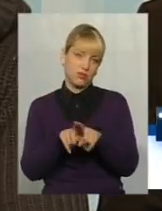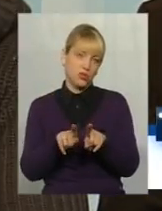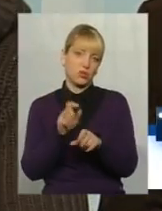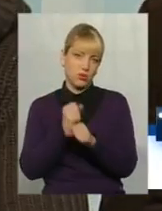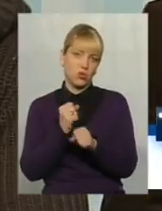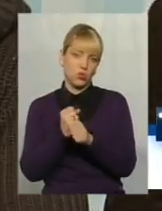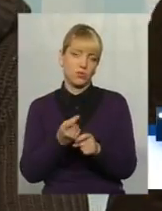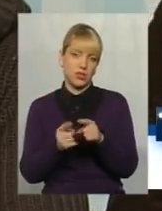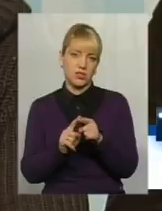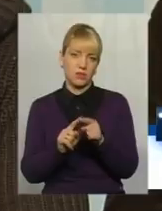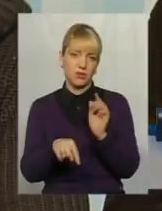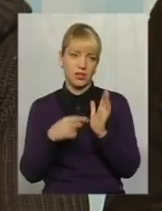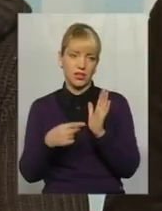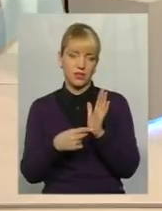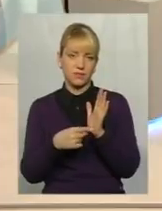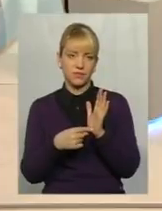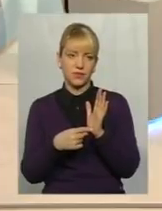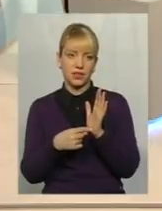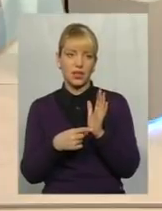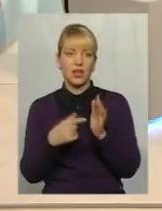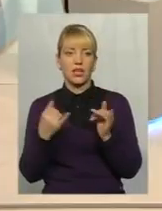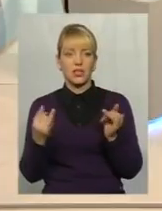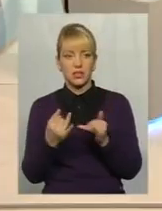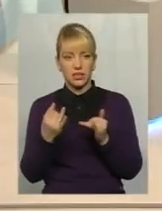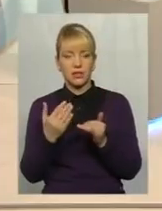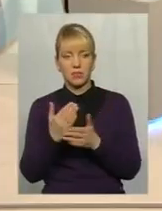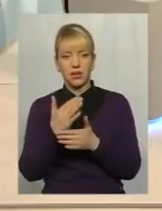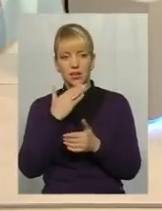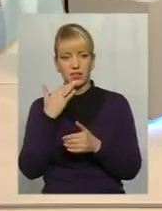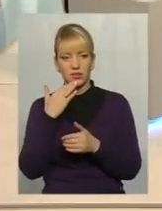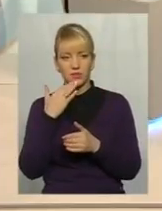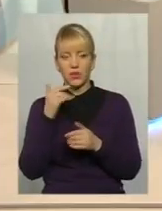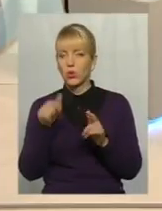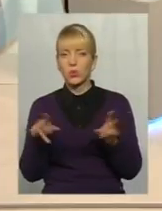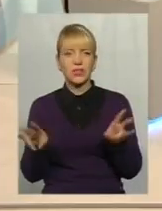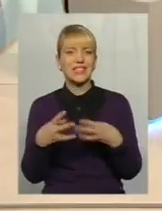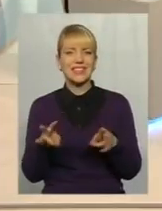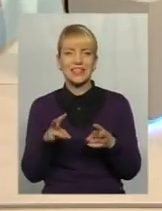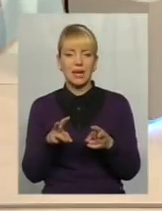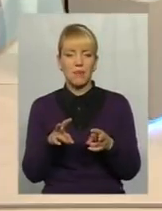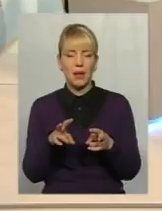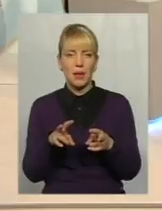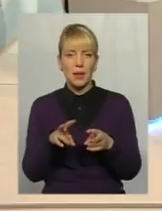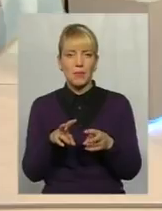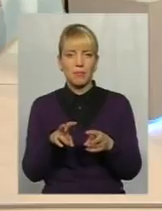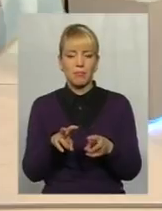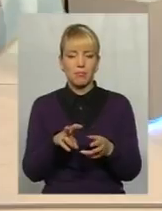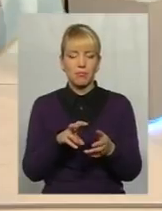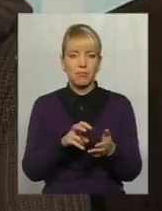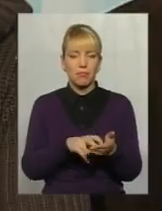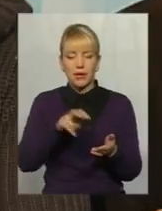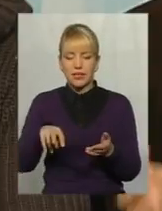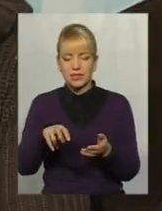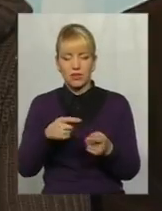в цьому напрямку. Їх є досить багато, і знову ж таки... Хоча, дивіться, тут не треба робити, перескакувати, одні зняли,